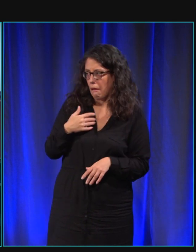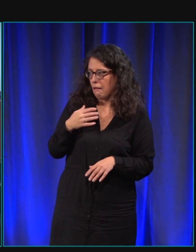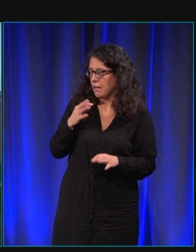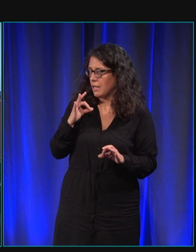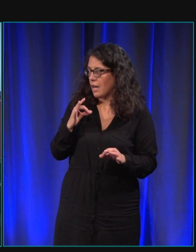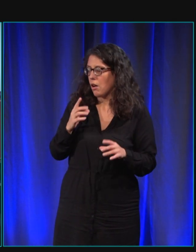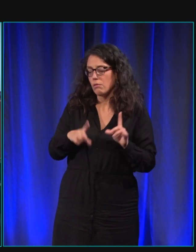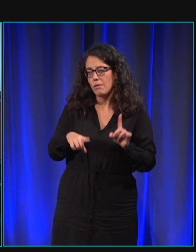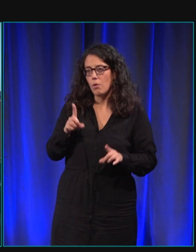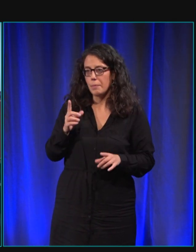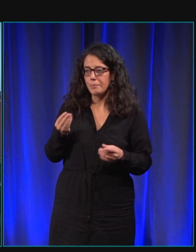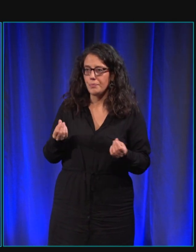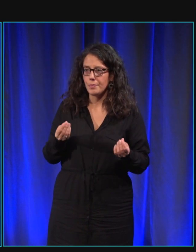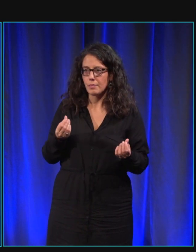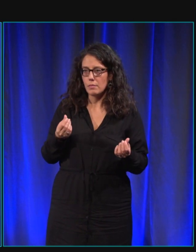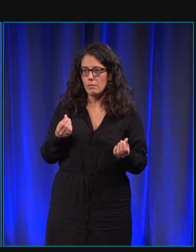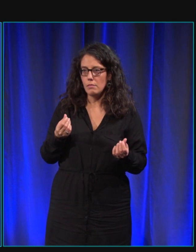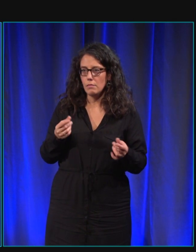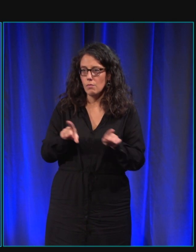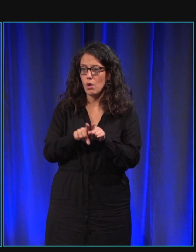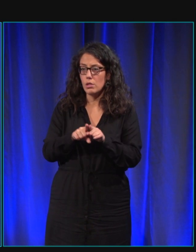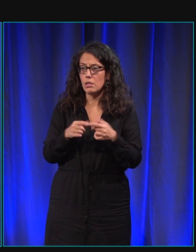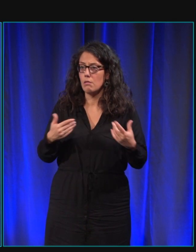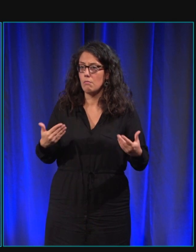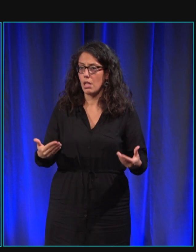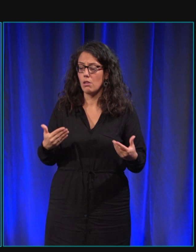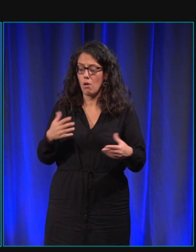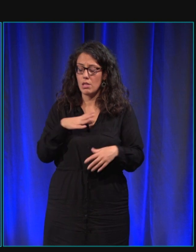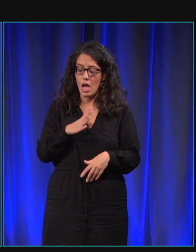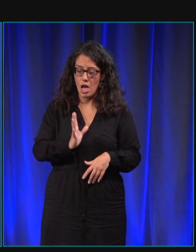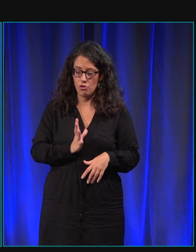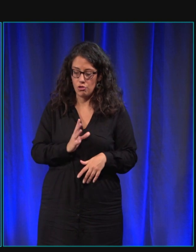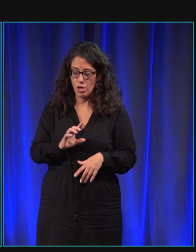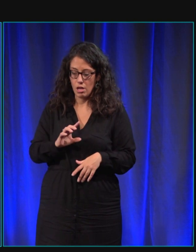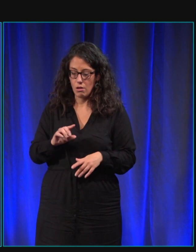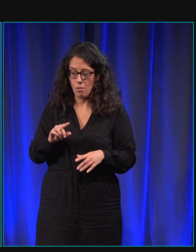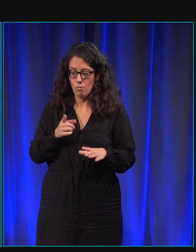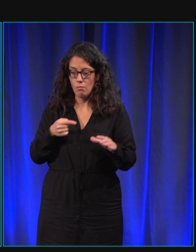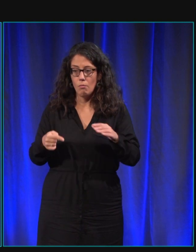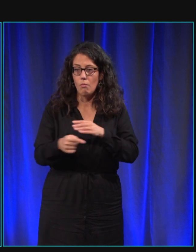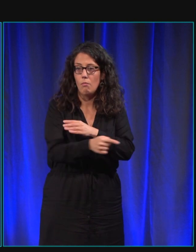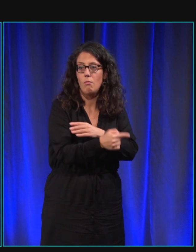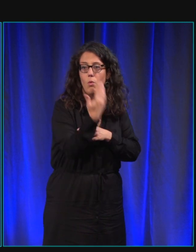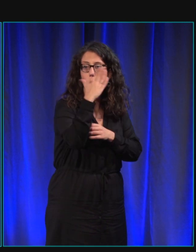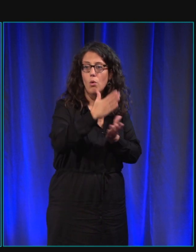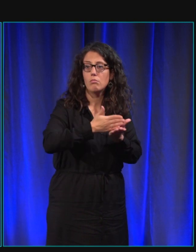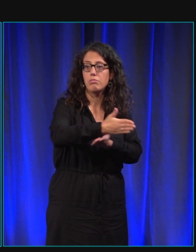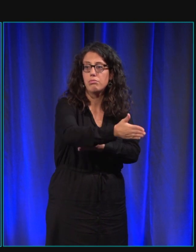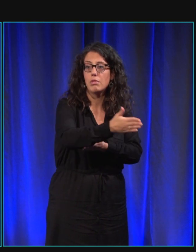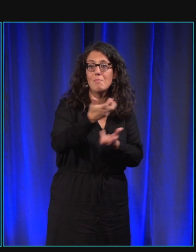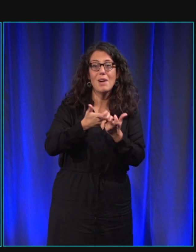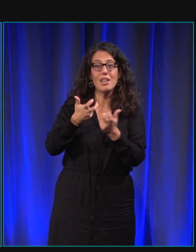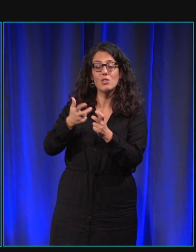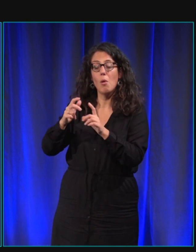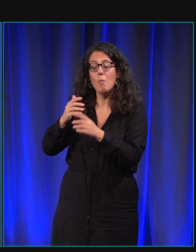parce que des fois on a aussi maintenant une réorientation des chiens et c'est vrai certains chiens on a eu des échanges effectivement avec anti-chiens donc des